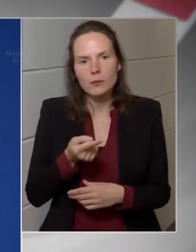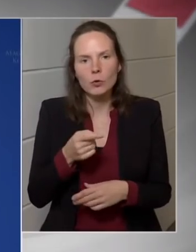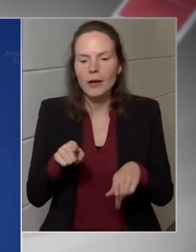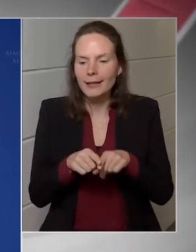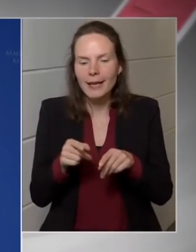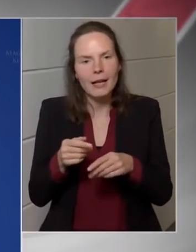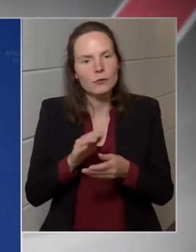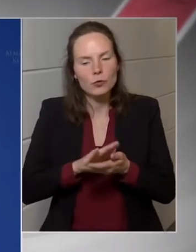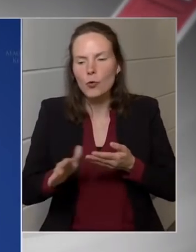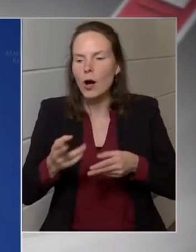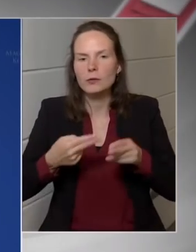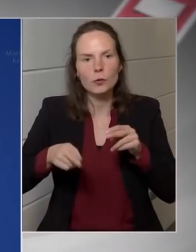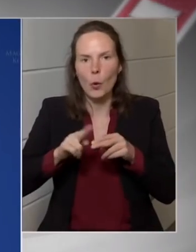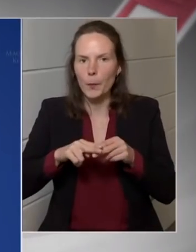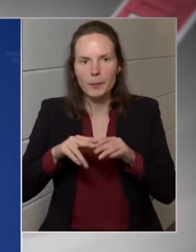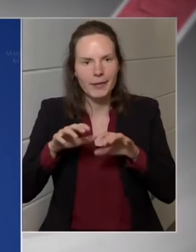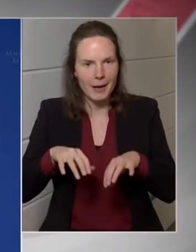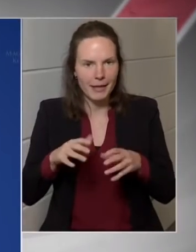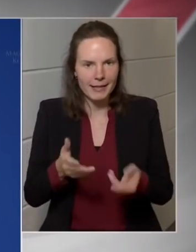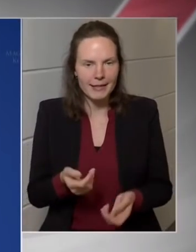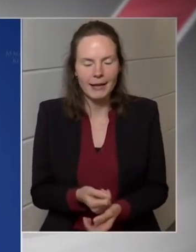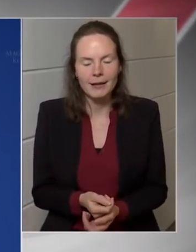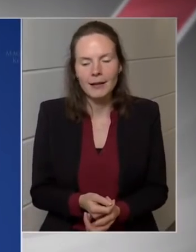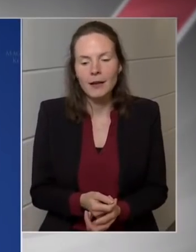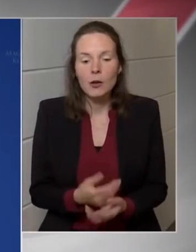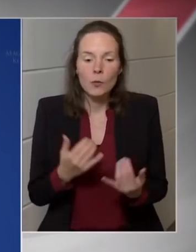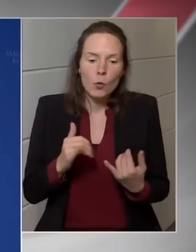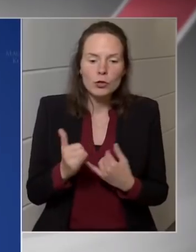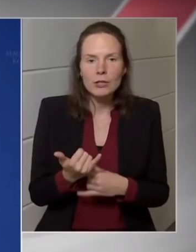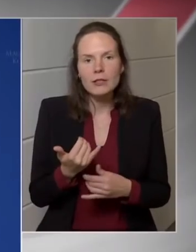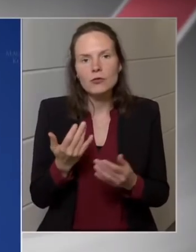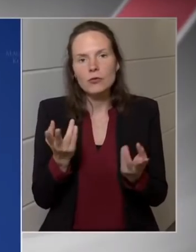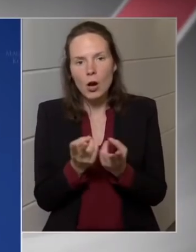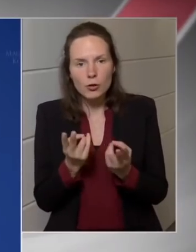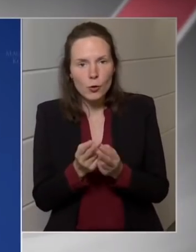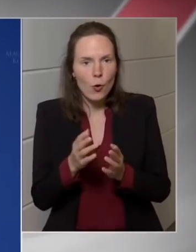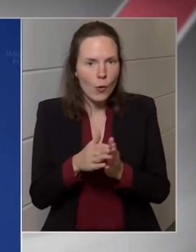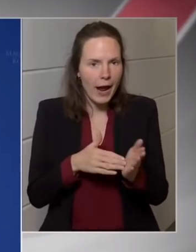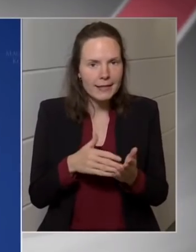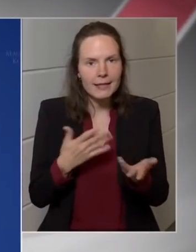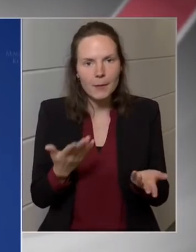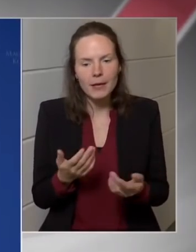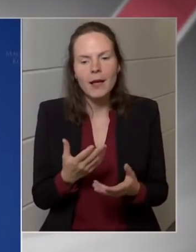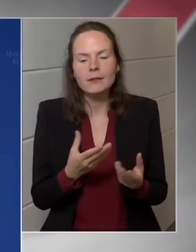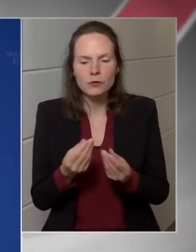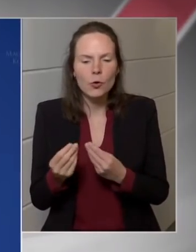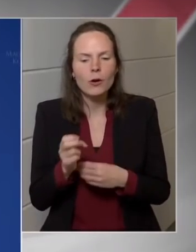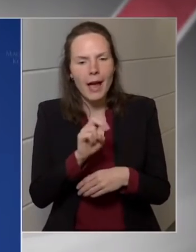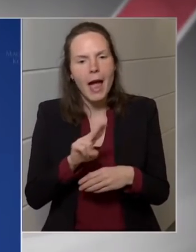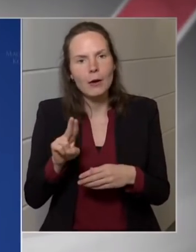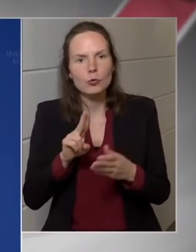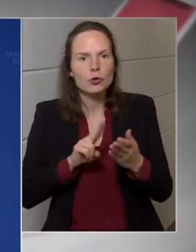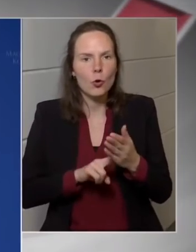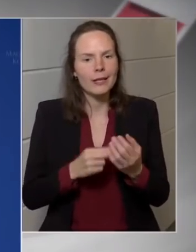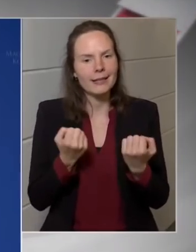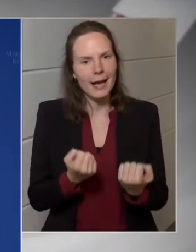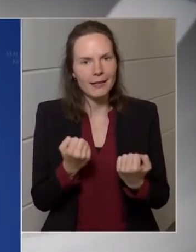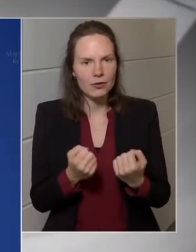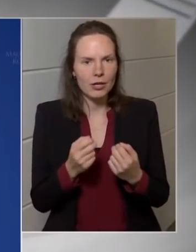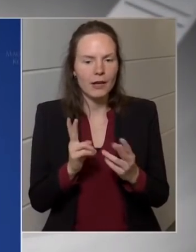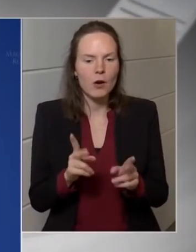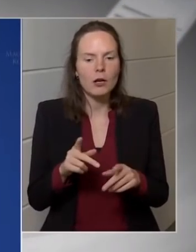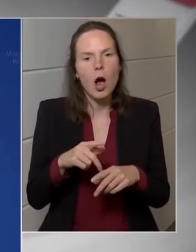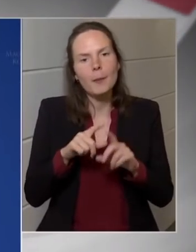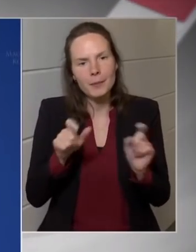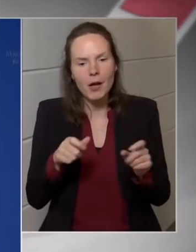nem tesznek. Itt is kicsit hasonló kezdeményezésről van szó, de számtalan olyan uniós jogi nehézség van, ami miatt eddig a tagállamok meg sem